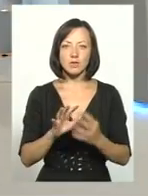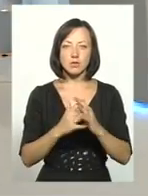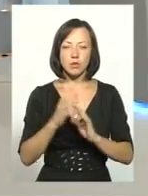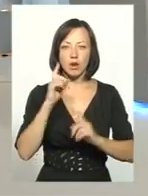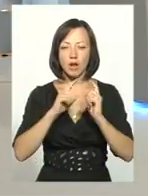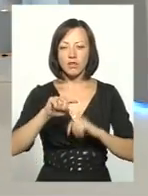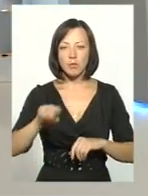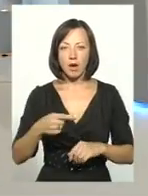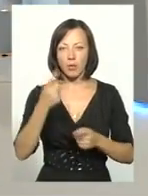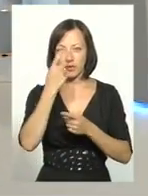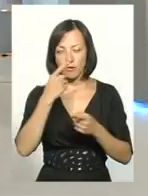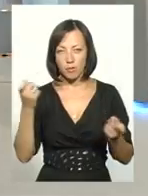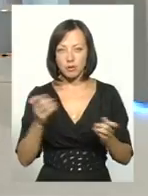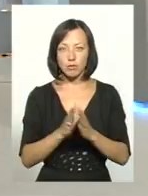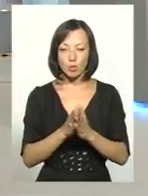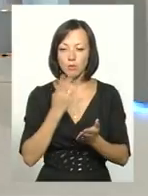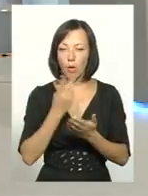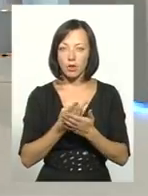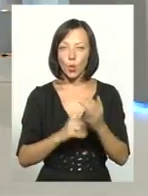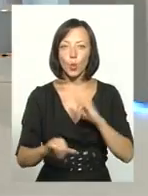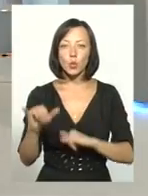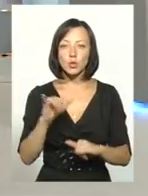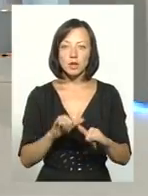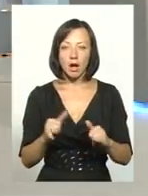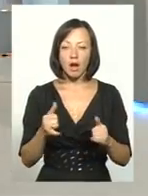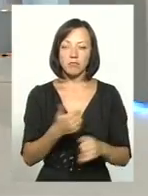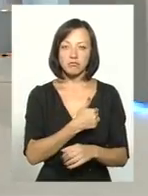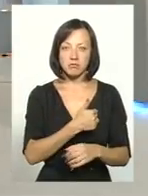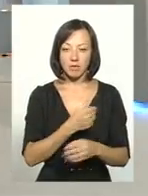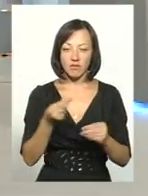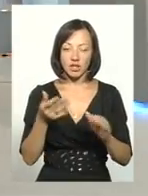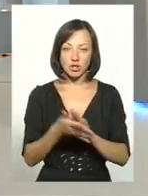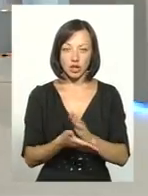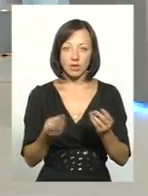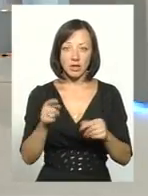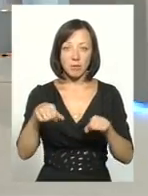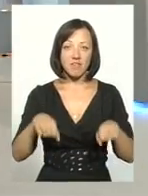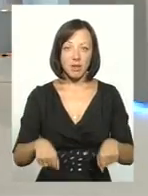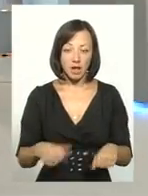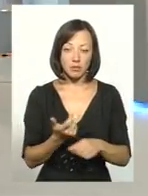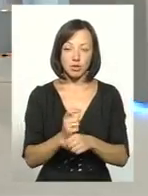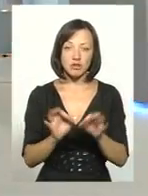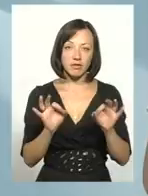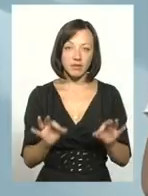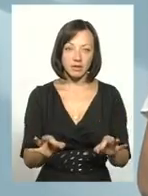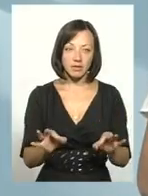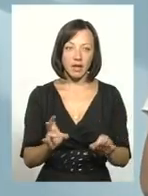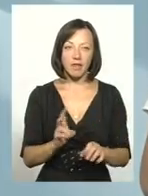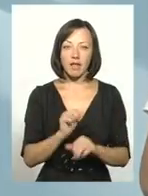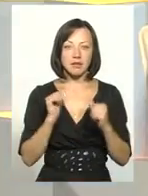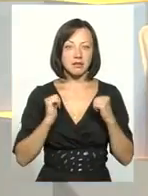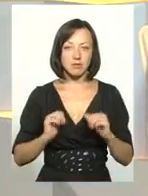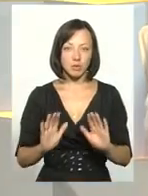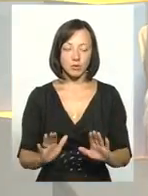раду, вимагають інформації, і просять показати, куди збираються витрачати кошти. Там і влада діє більш ефективно, вона не є заспокоєною.